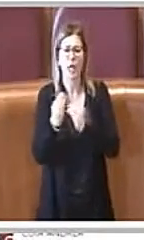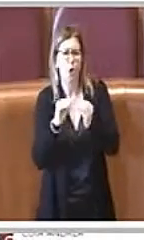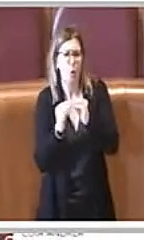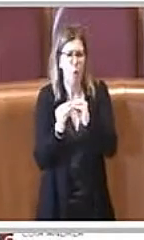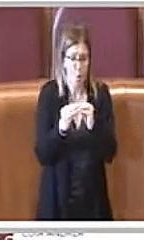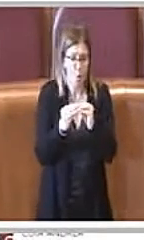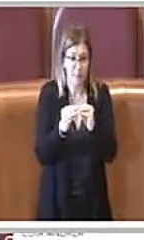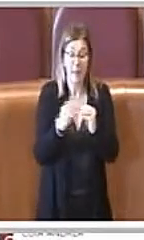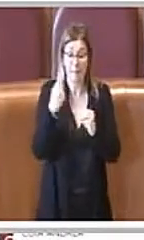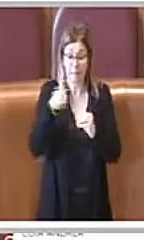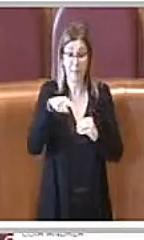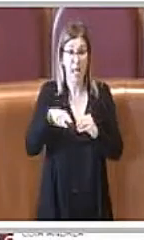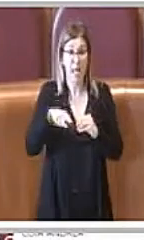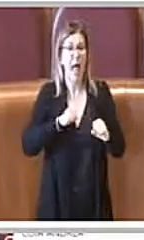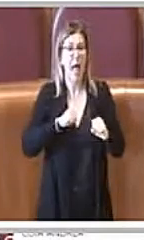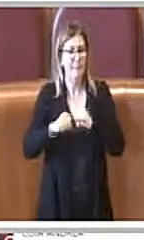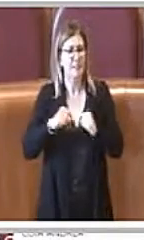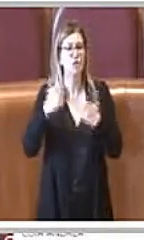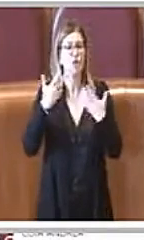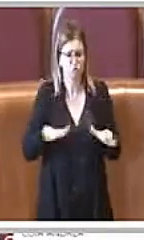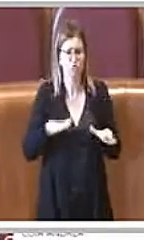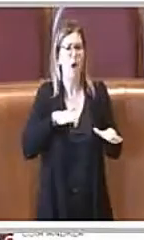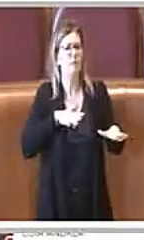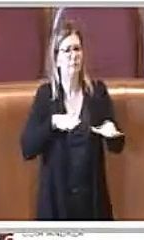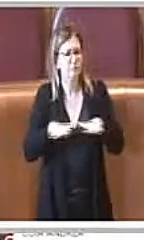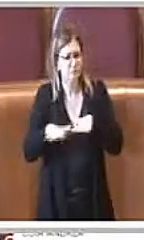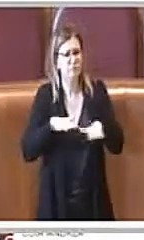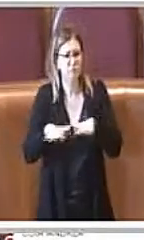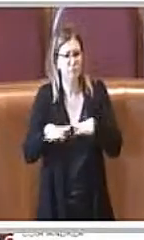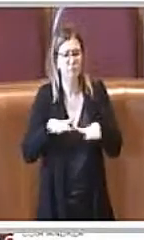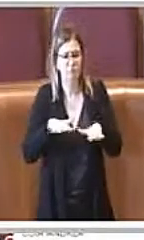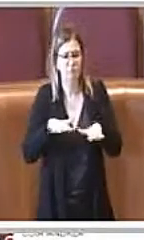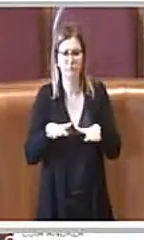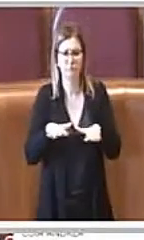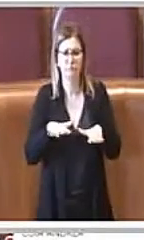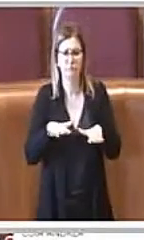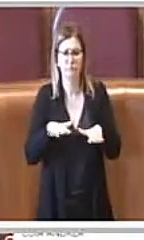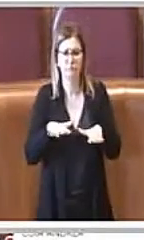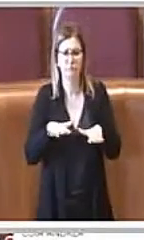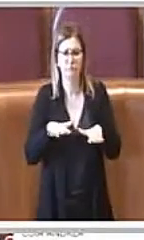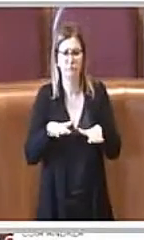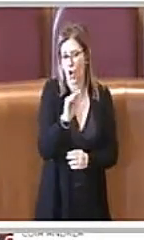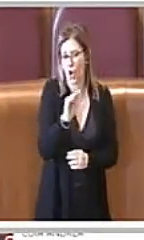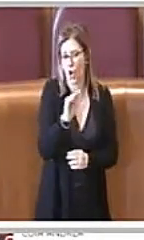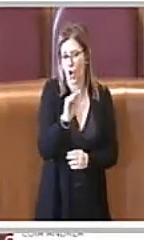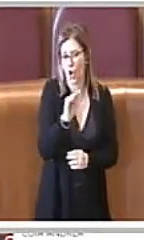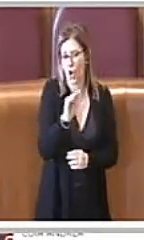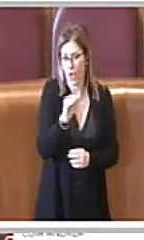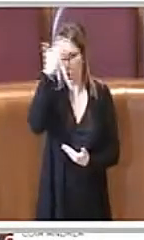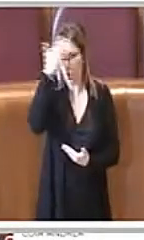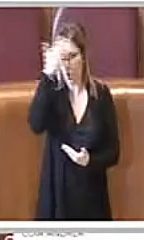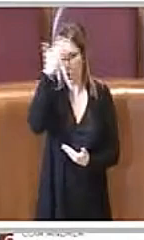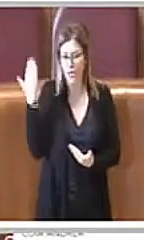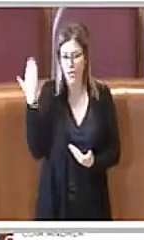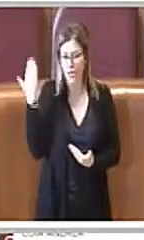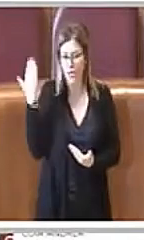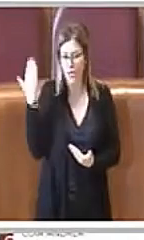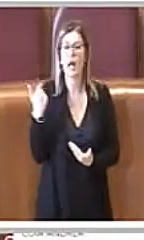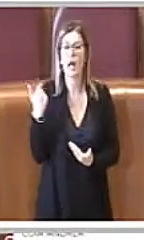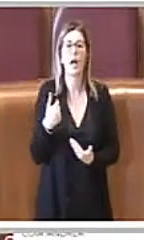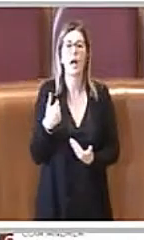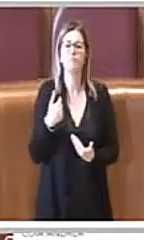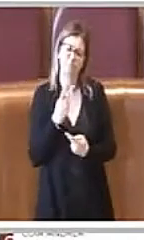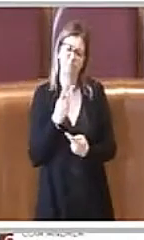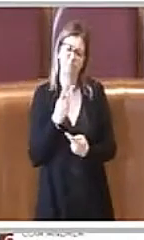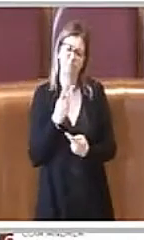'amministrazione già si è mossa, già ha fatto e lo chiedo con estrema onestà intellettuale, riconosciamo che